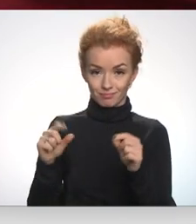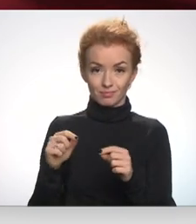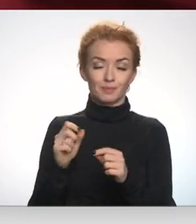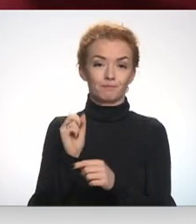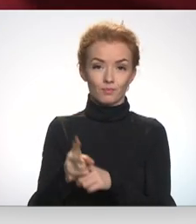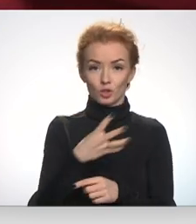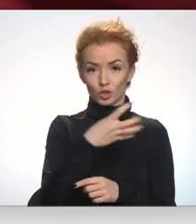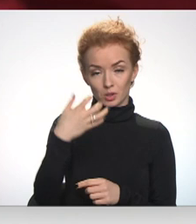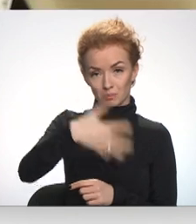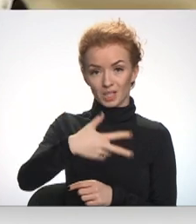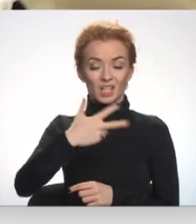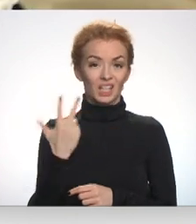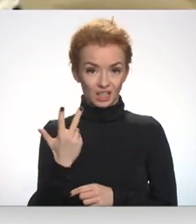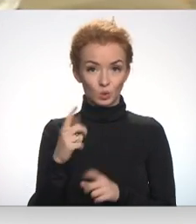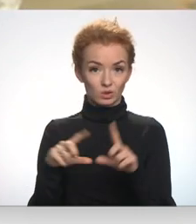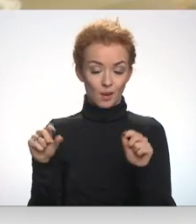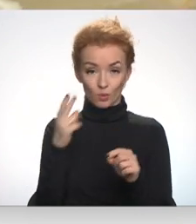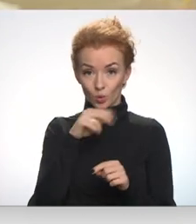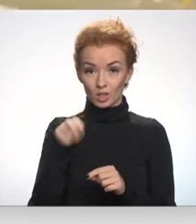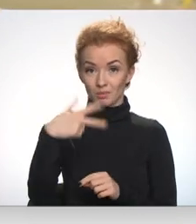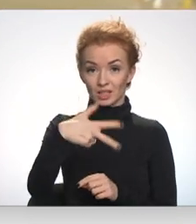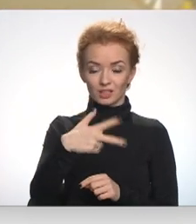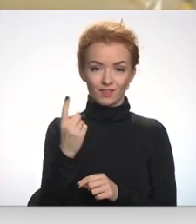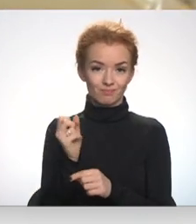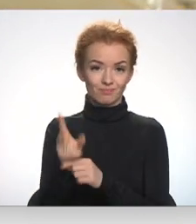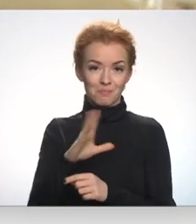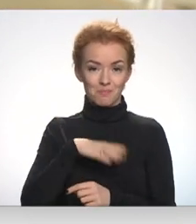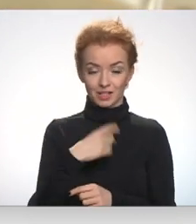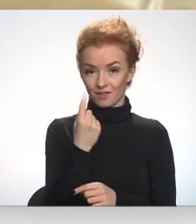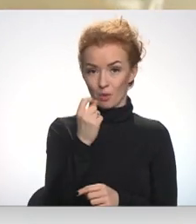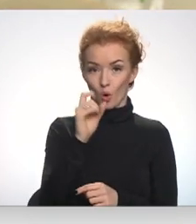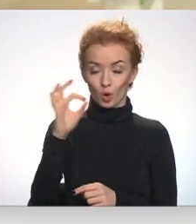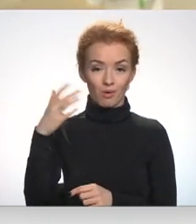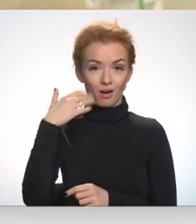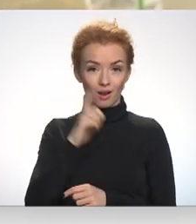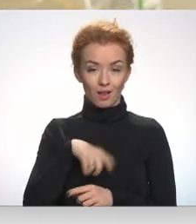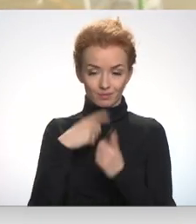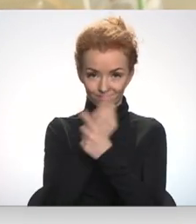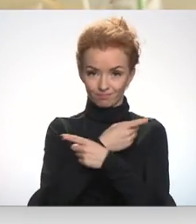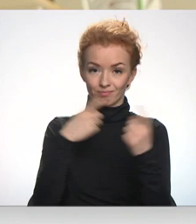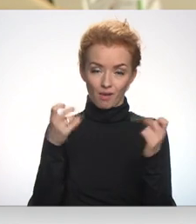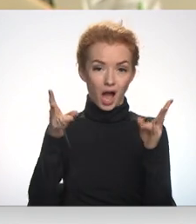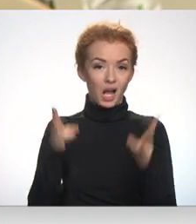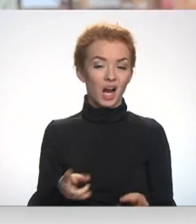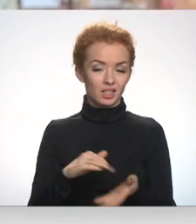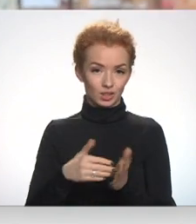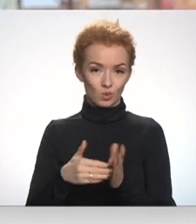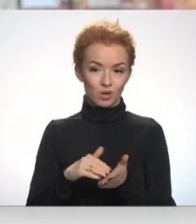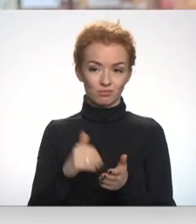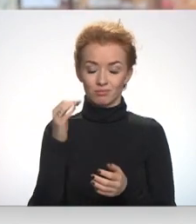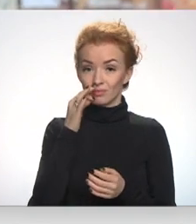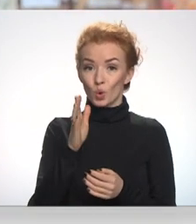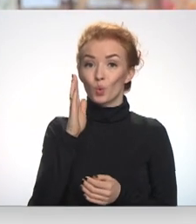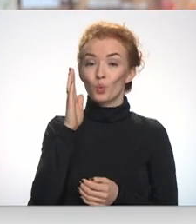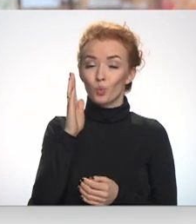453 uzņēmumi. No tiem 31 izslēgs pēc 11. oktobra, kad Latvijas lūdināja ārkārtējos situāciju. Es domāju, ka